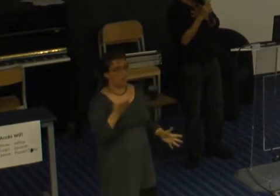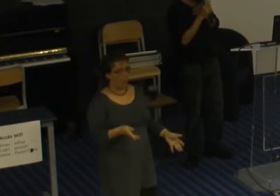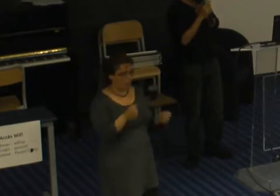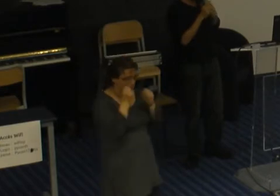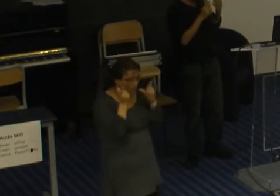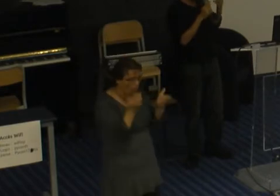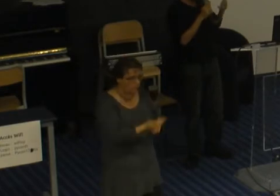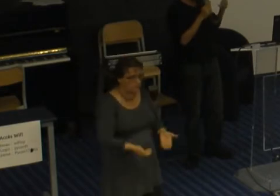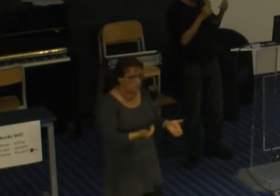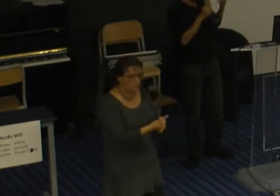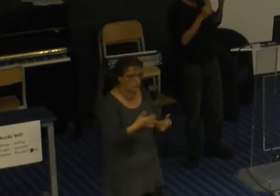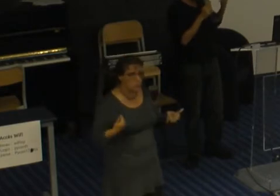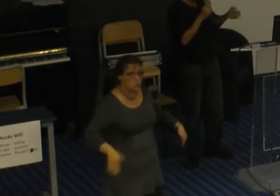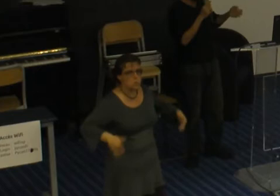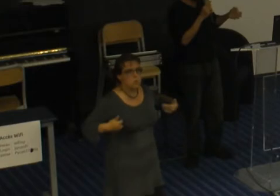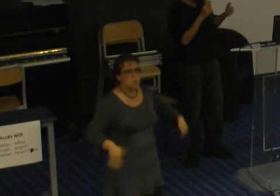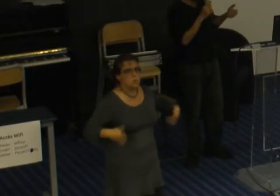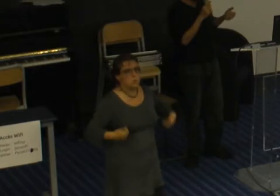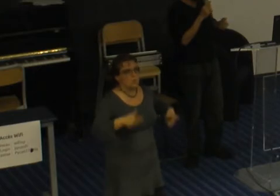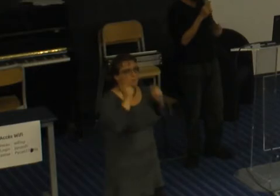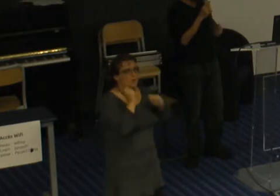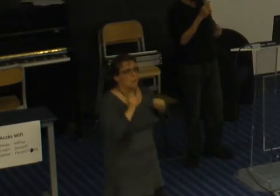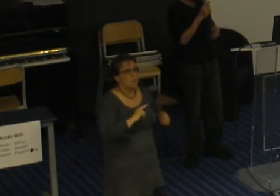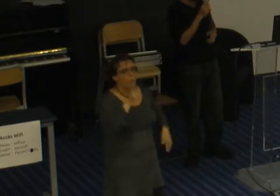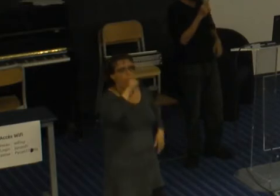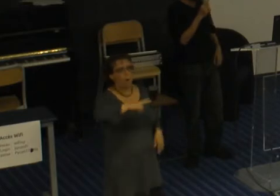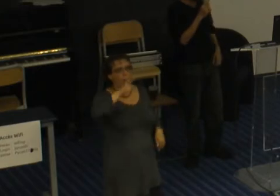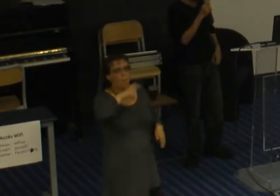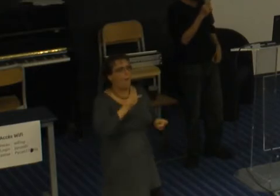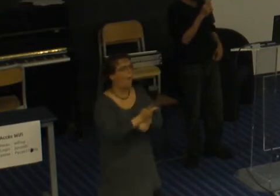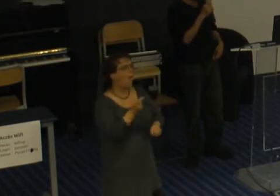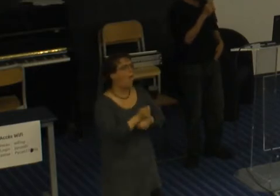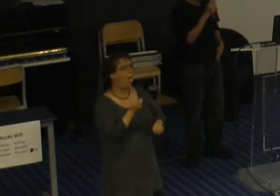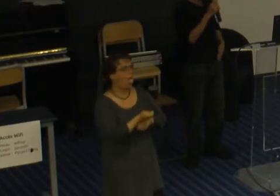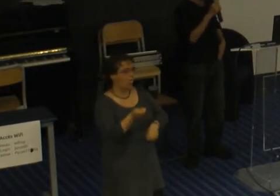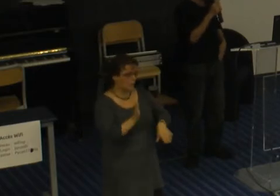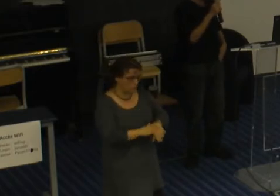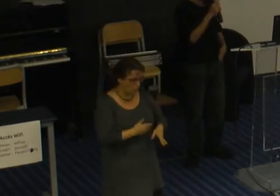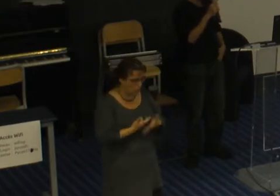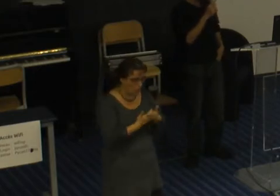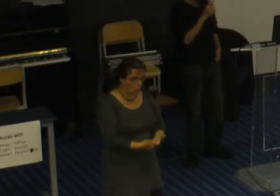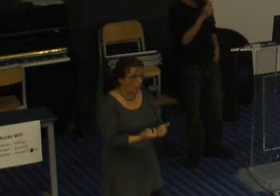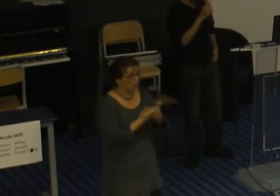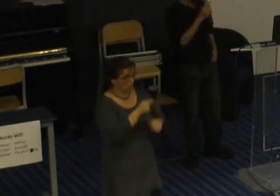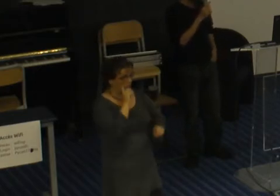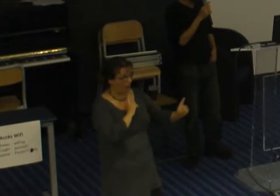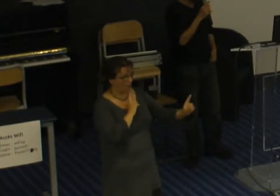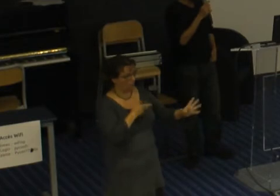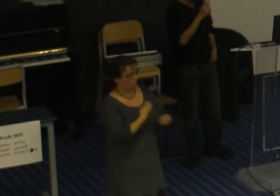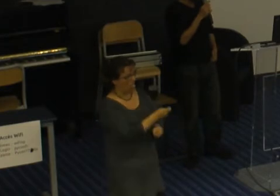'importance du sexisme dans notre société, c'est que souvent, on faisait des blagues sur les femmes qui n'étaient pas du tout fines